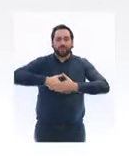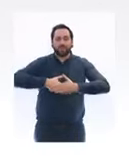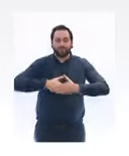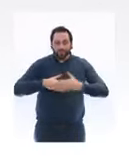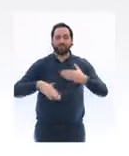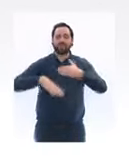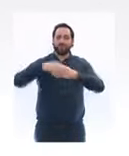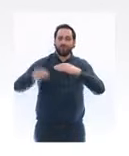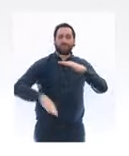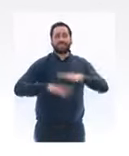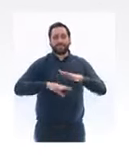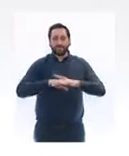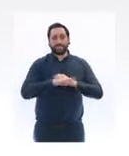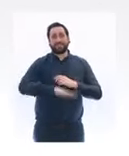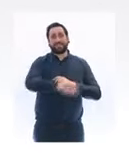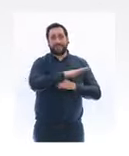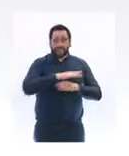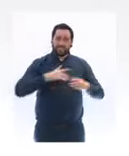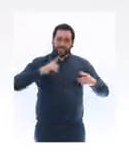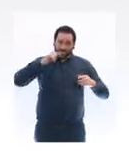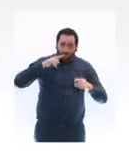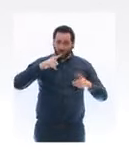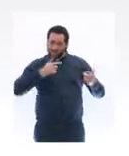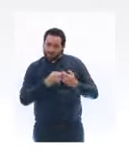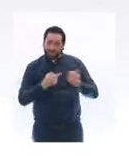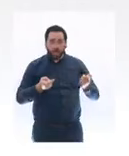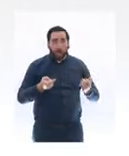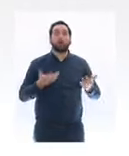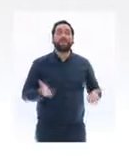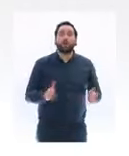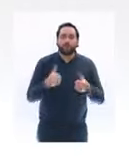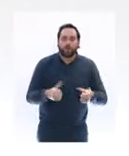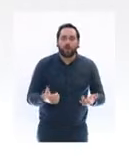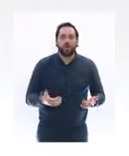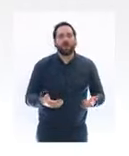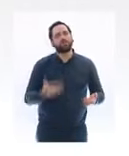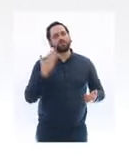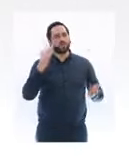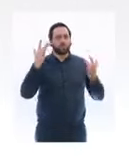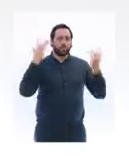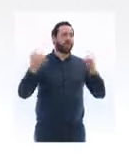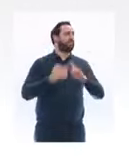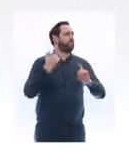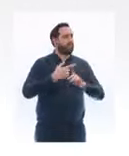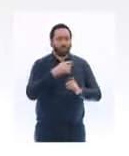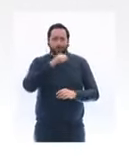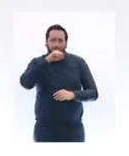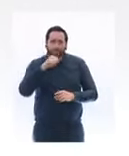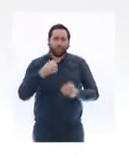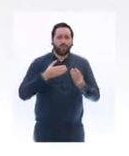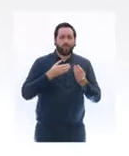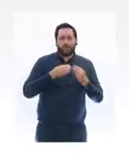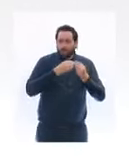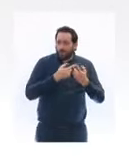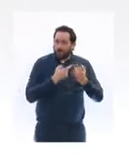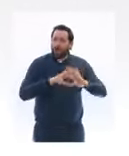'émotion, c'est de l'amour et c'est aussi un secteur économique puissant qui va être bouleversé dans les semaines qui viennent après